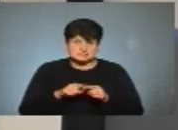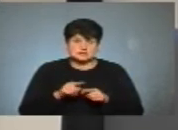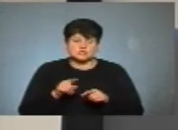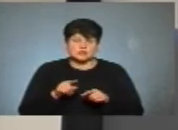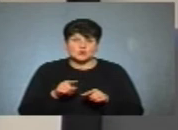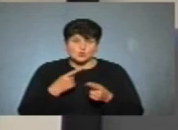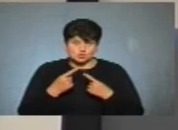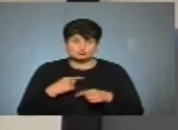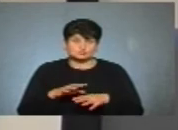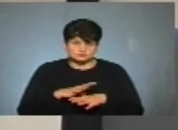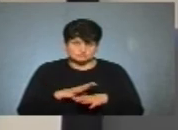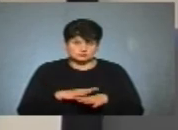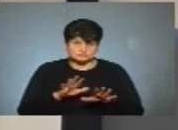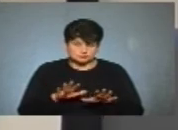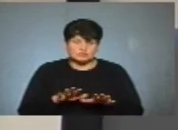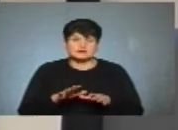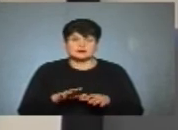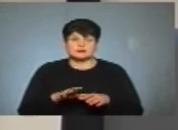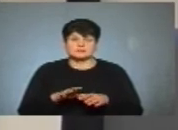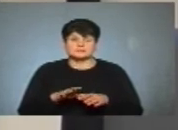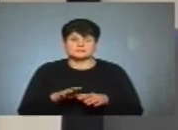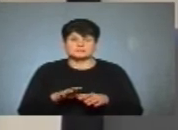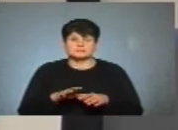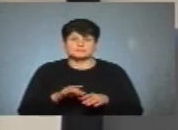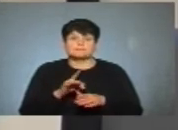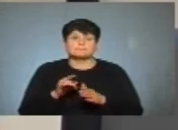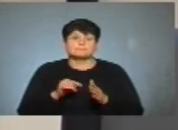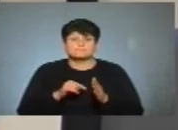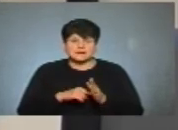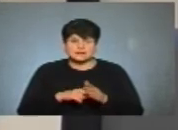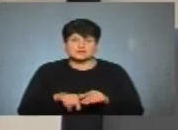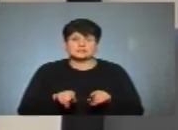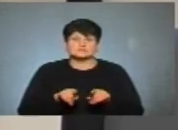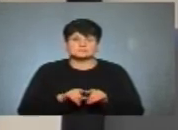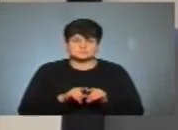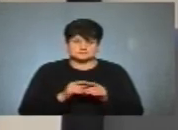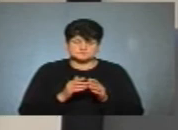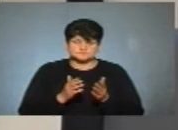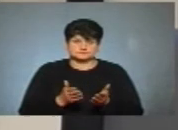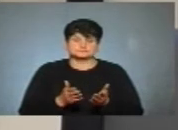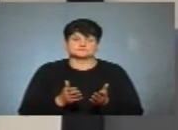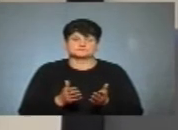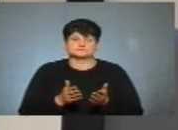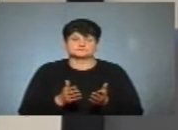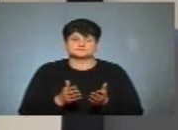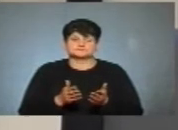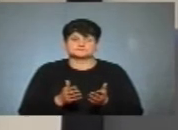мали місце і, відповідно, вони відбувалися. Питання стоїть в тому, чи партійний